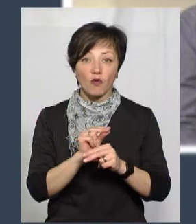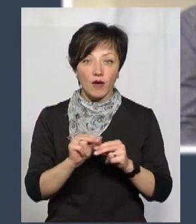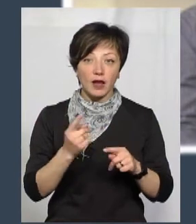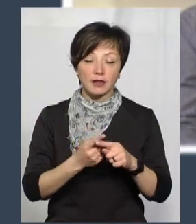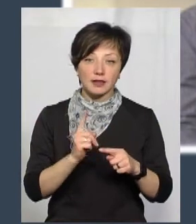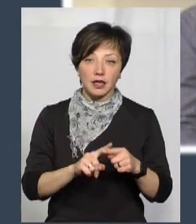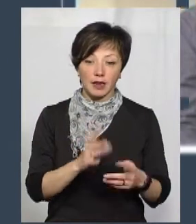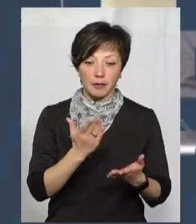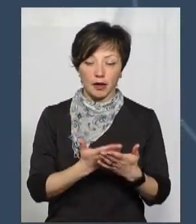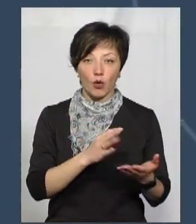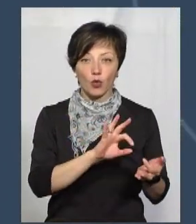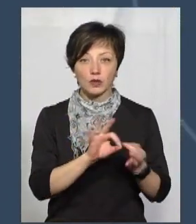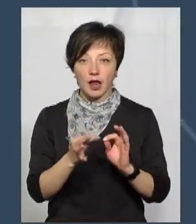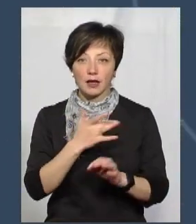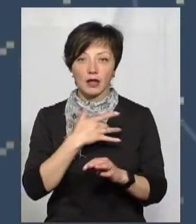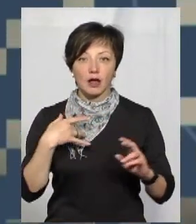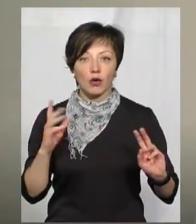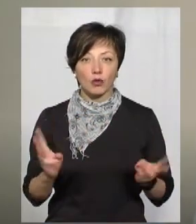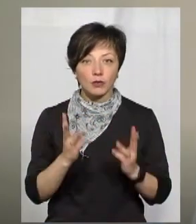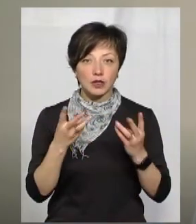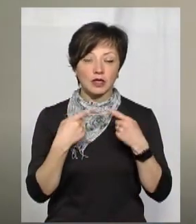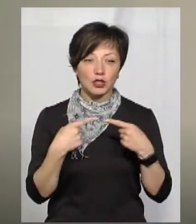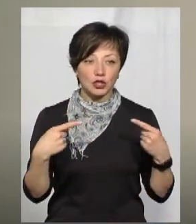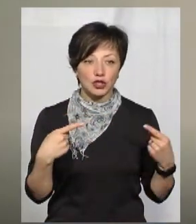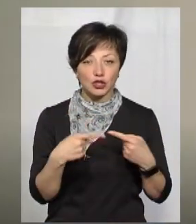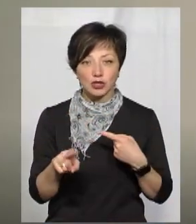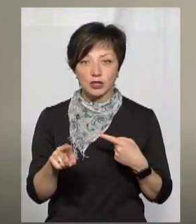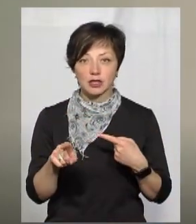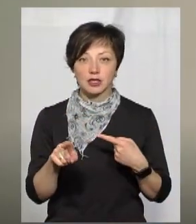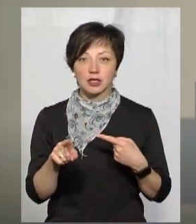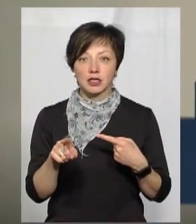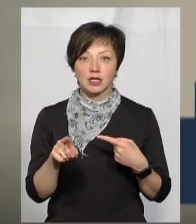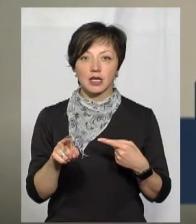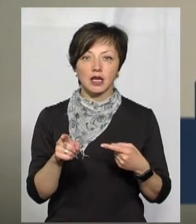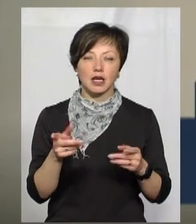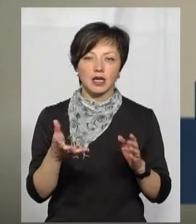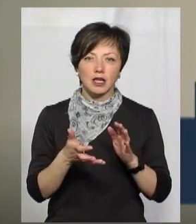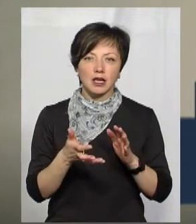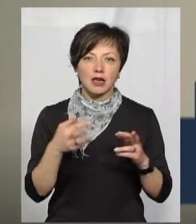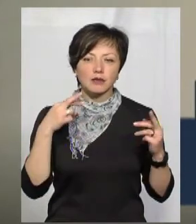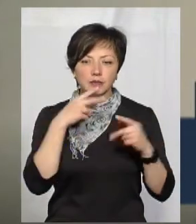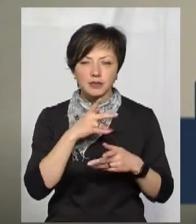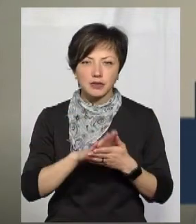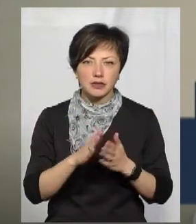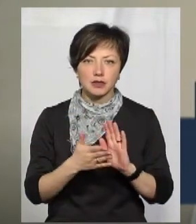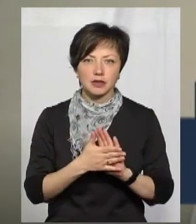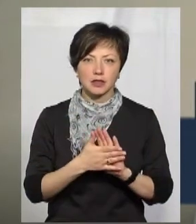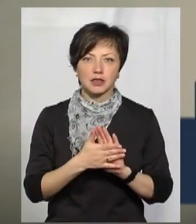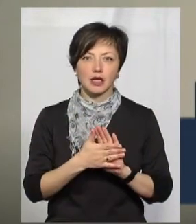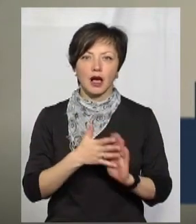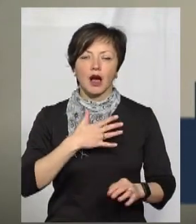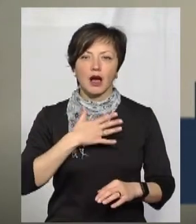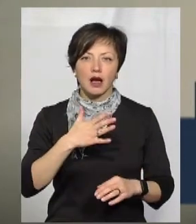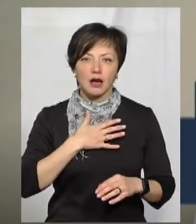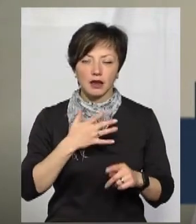якщо це є ускладнення вигляді пневмонії і інші ускладнення, такі як септичні стани, такі як респіраторний дистрес